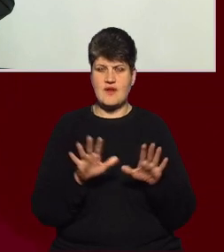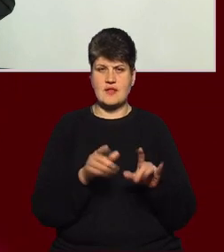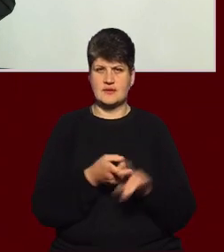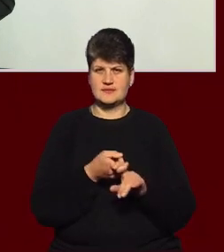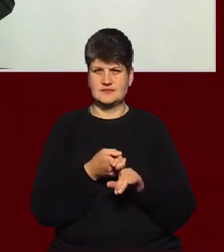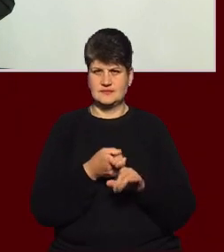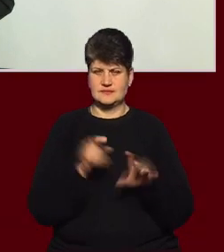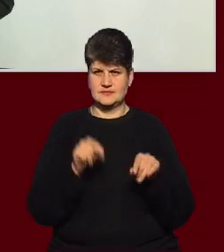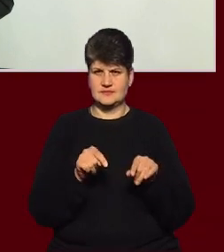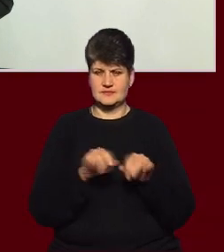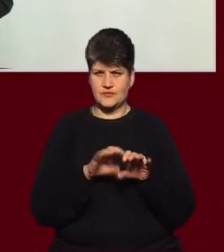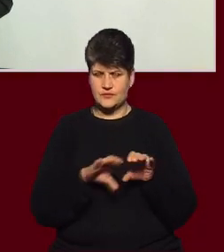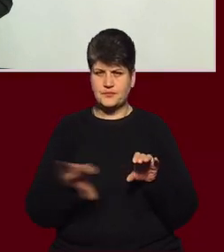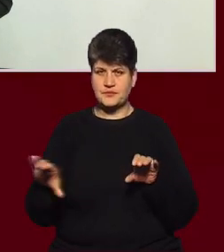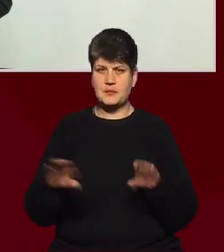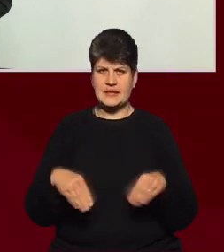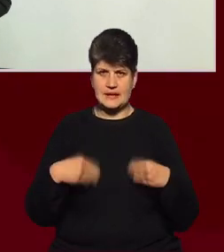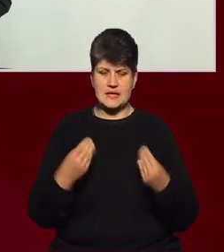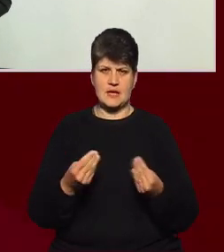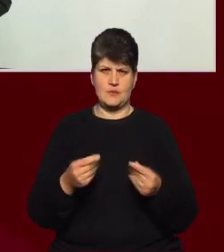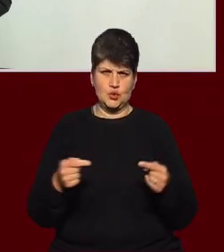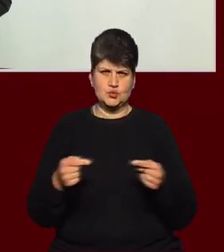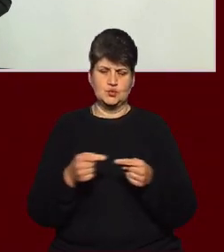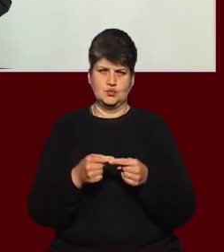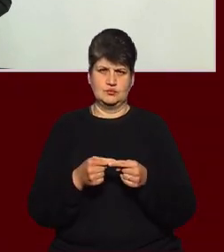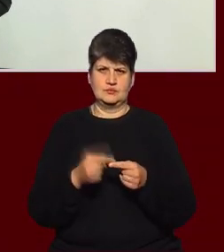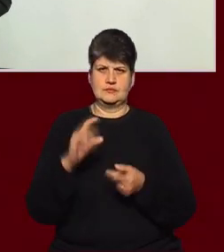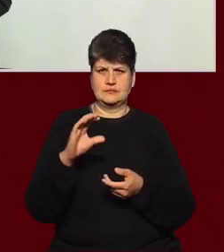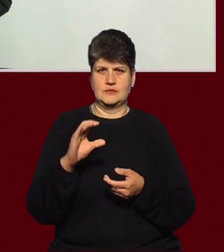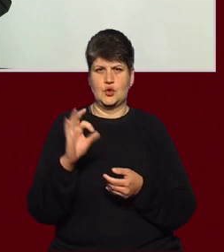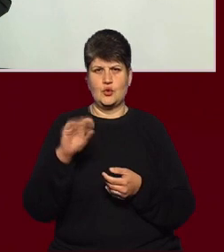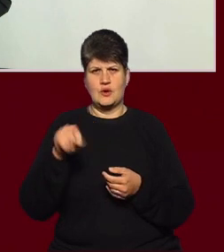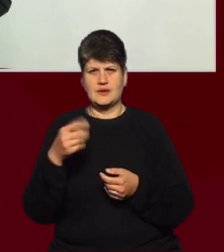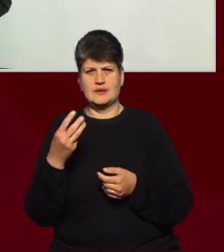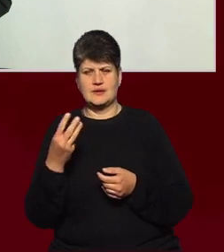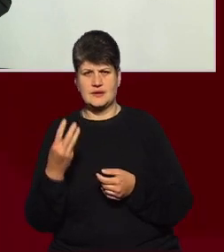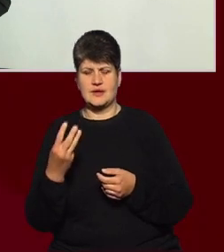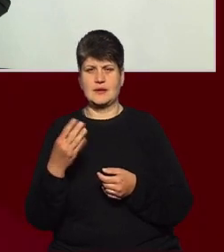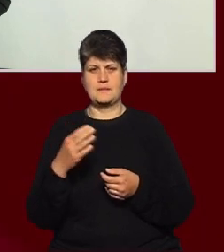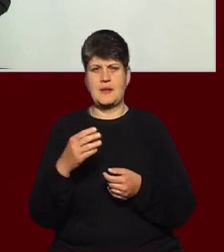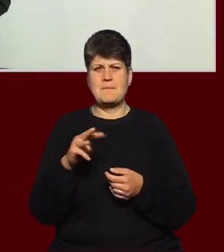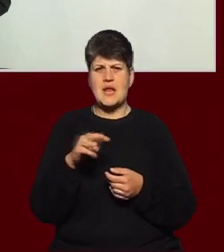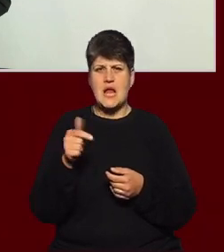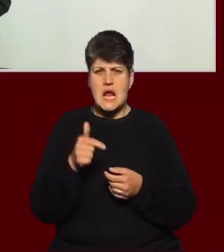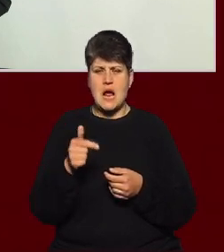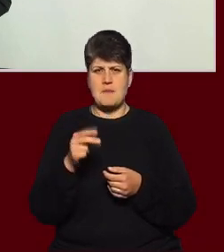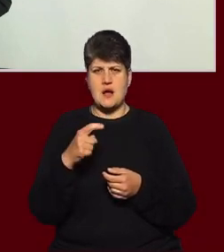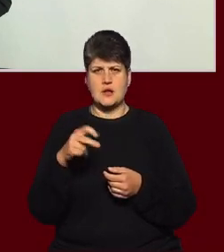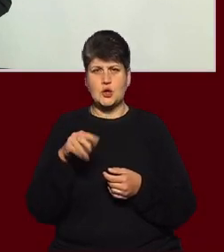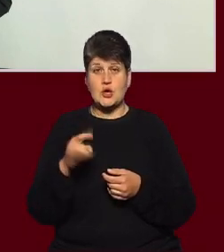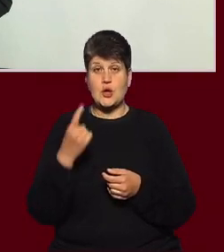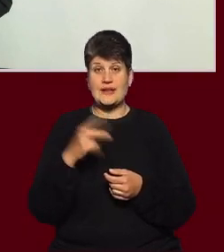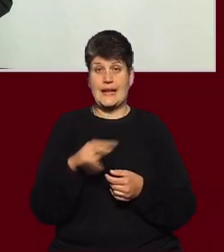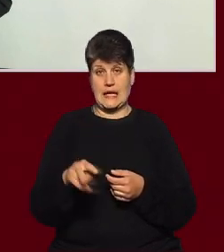даємо досить чітко дозовано від 0,3 до 0,5 міліграму хлору на один літр. В